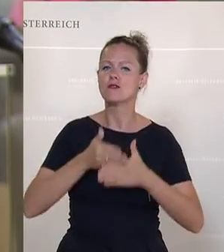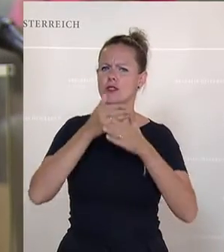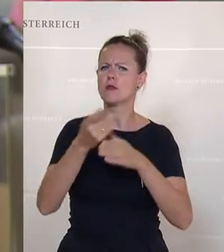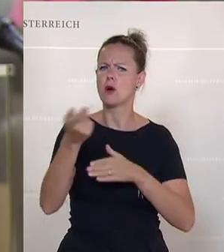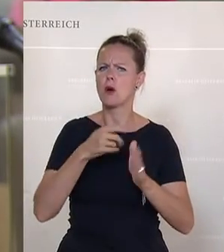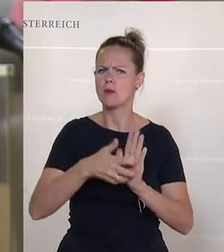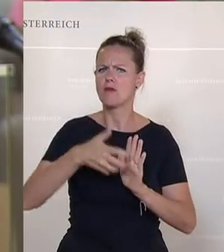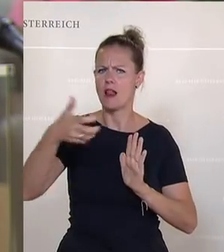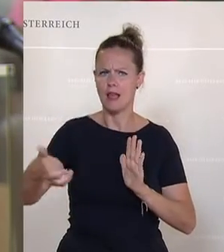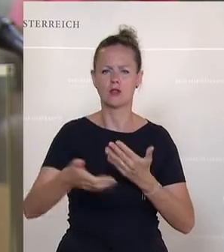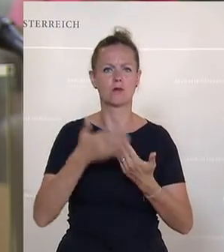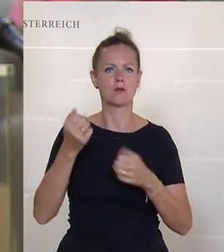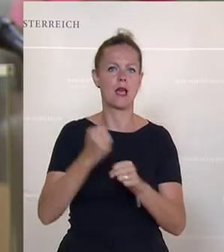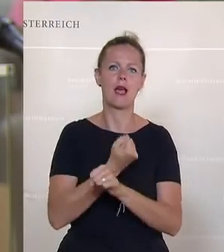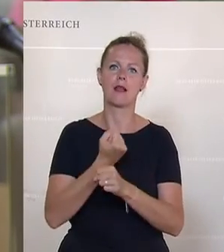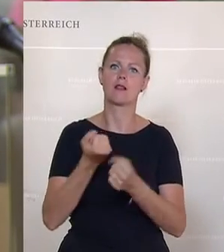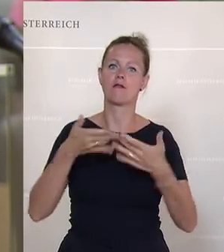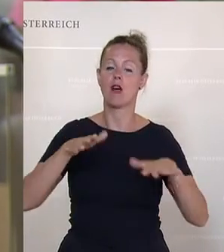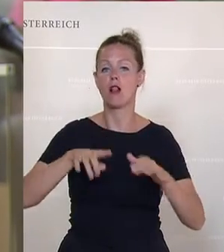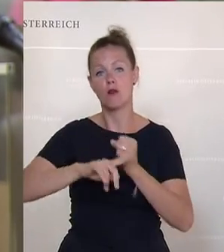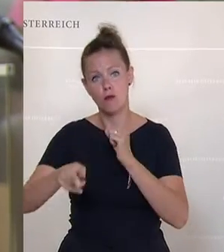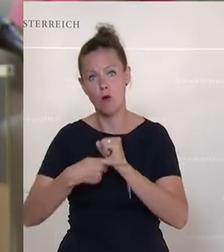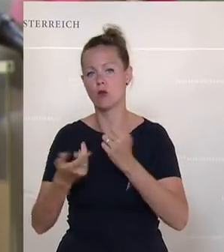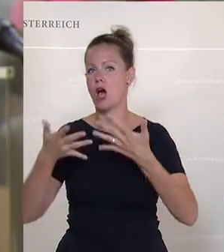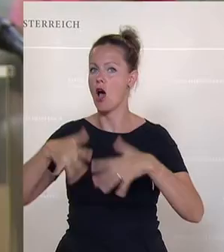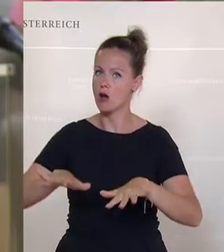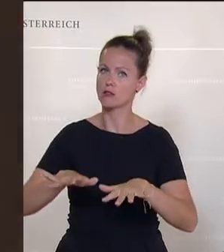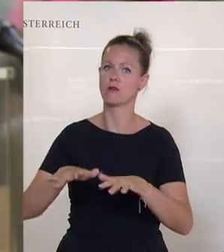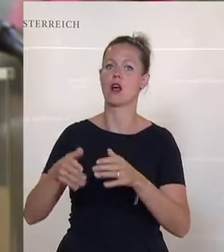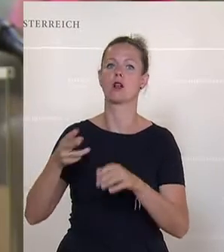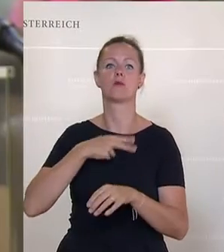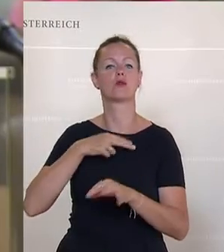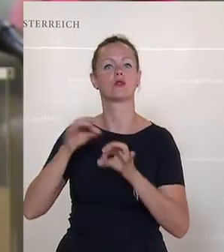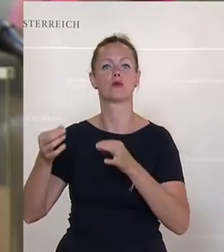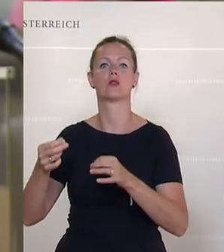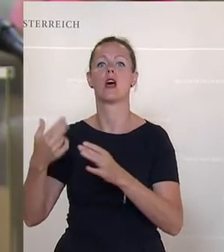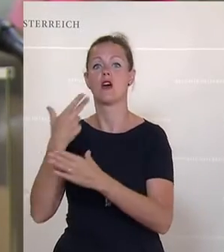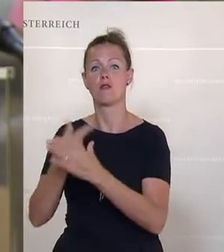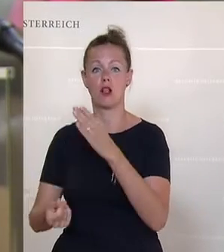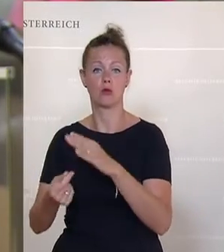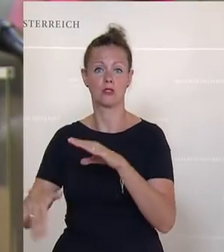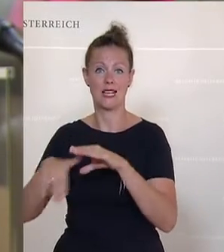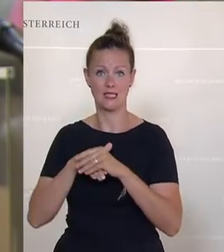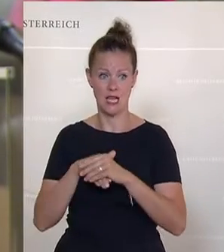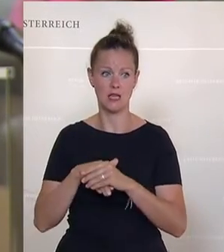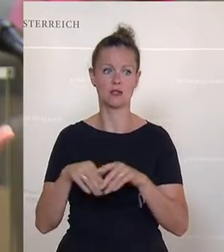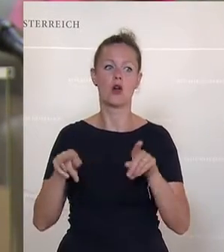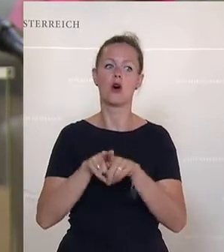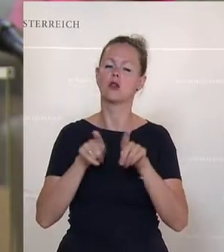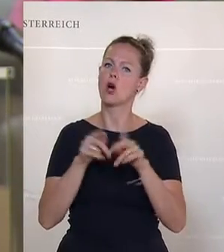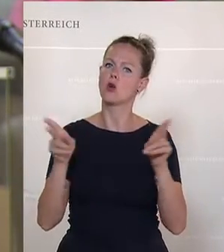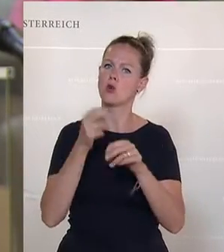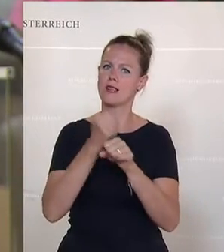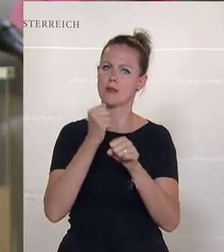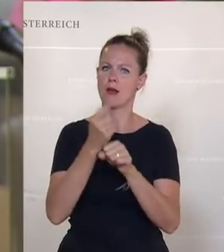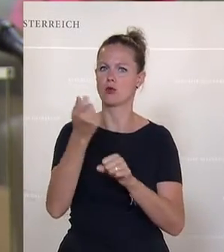Härtefallfonds bis Herbst auch der Ausfallbonus, der Verlustersatz bis Jahresende und die Kurzarbeit tritt auch in eine neue